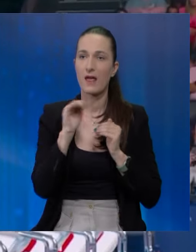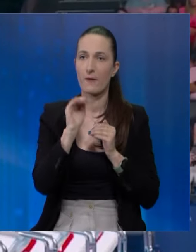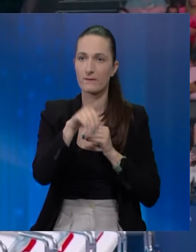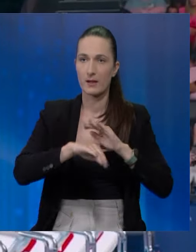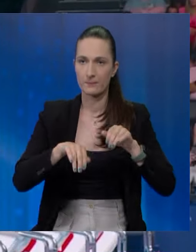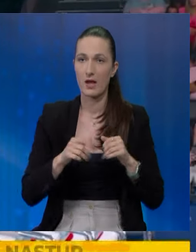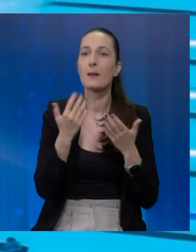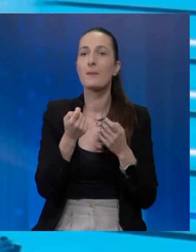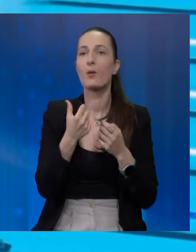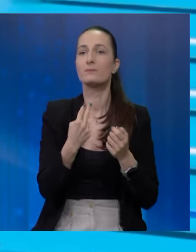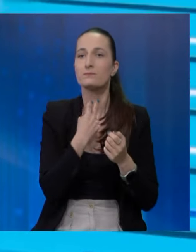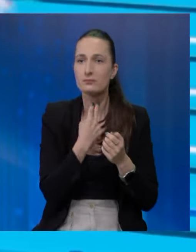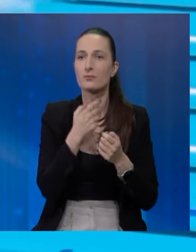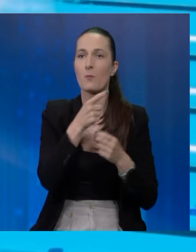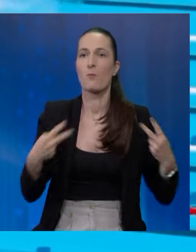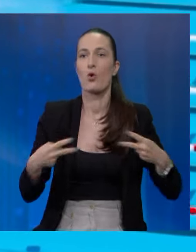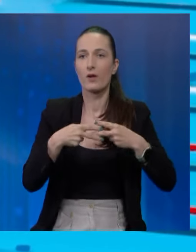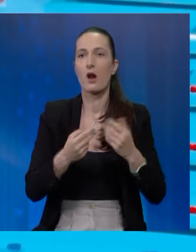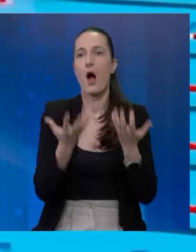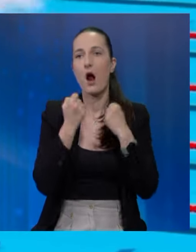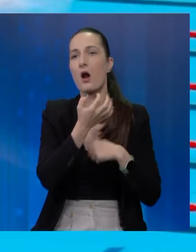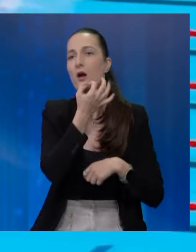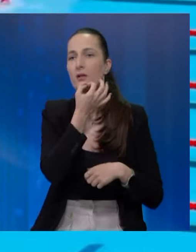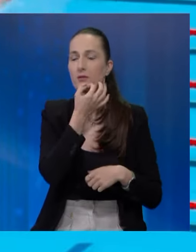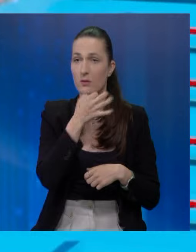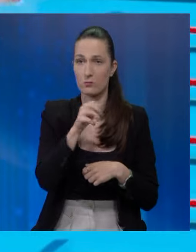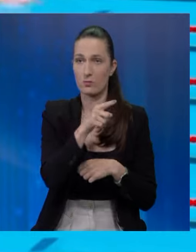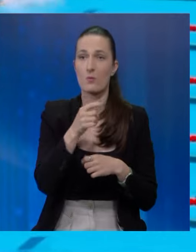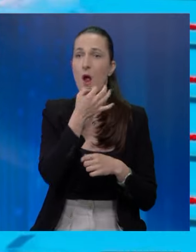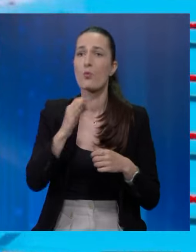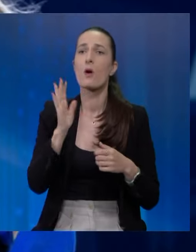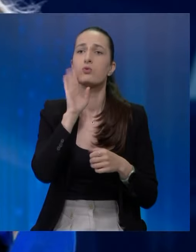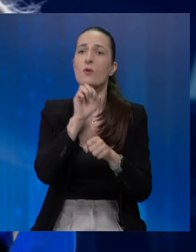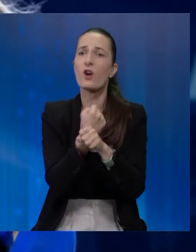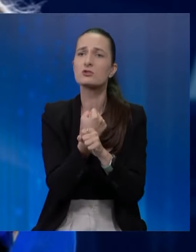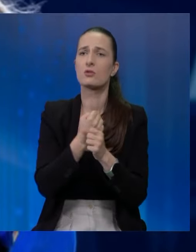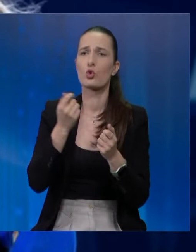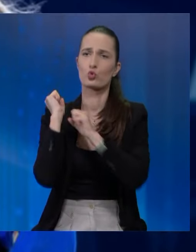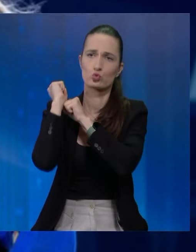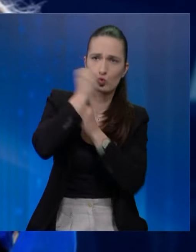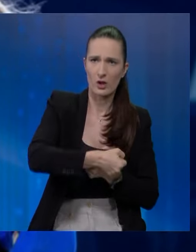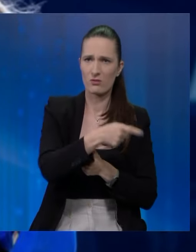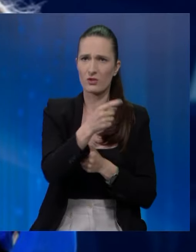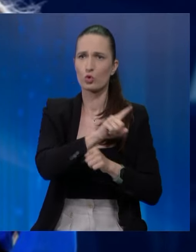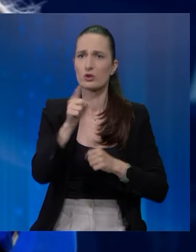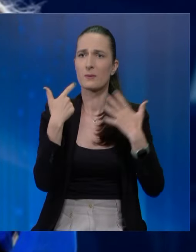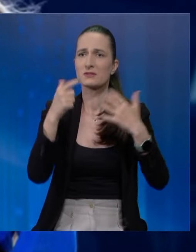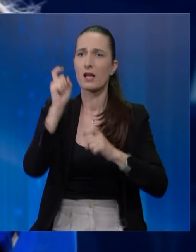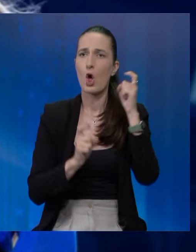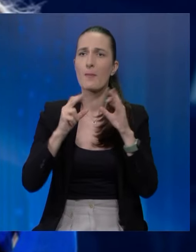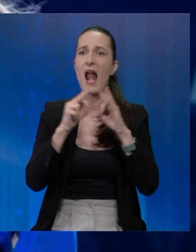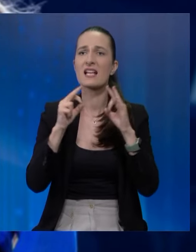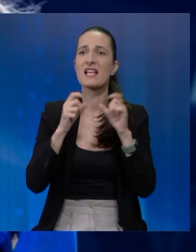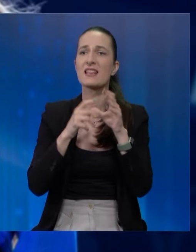delfina. Lana je zazmakao plasman u polufinale. A najbolja BH džudistkinja u kategoriji do 70 kg, Aleksandra